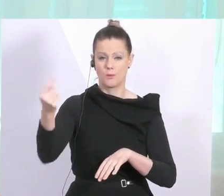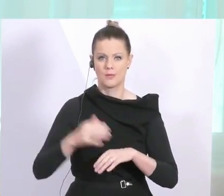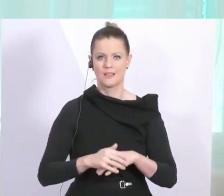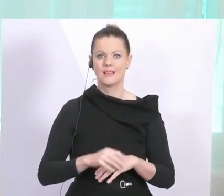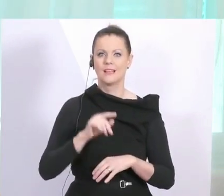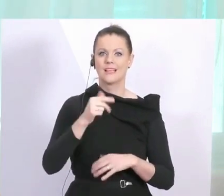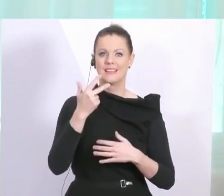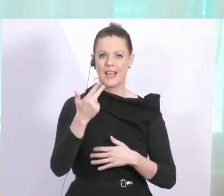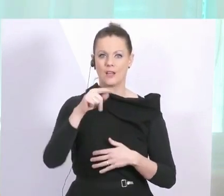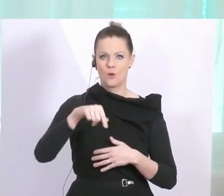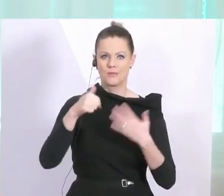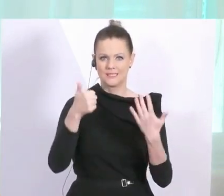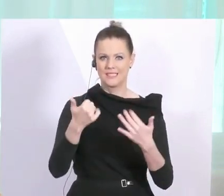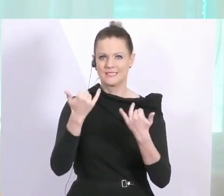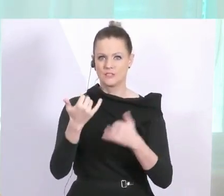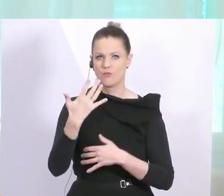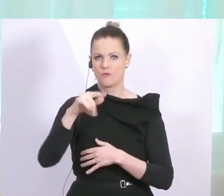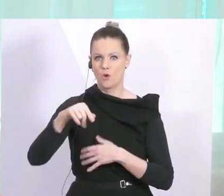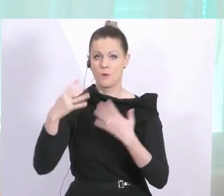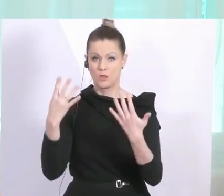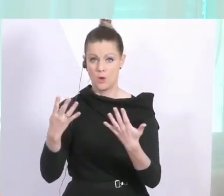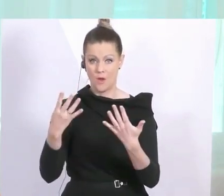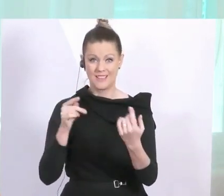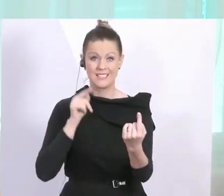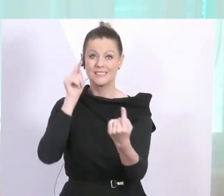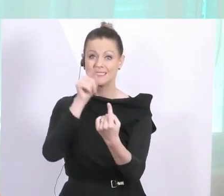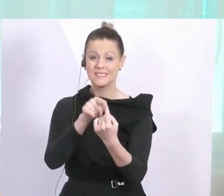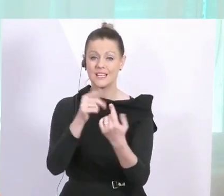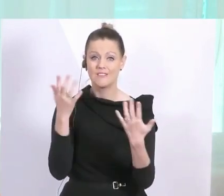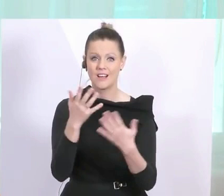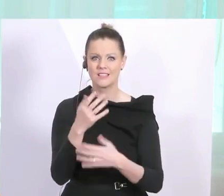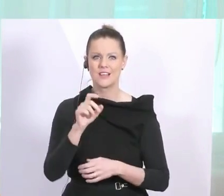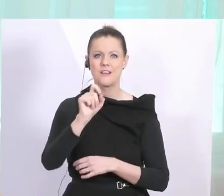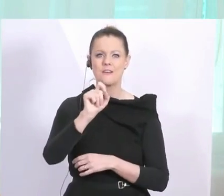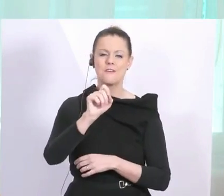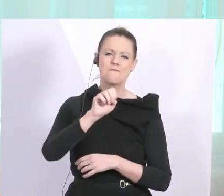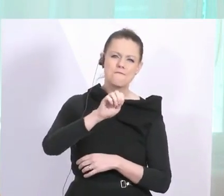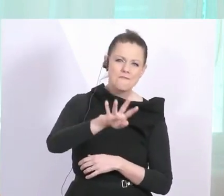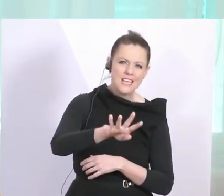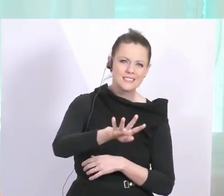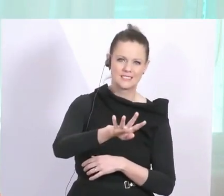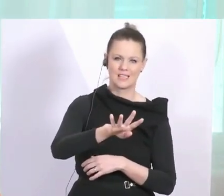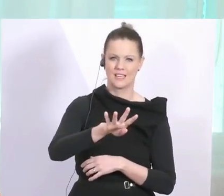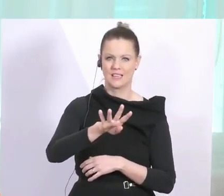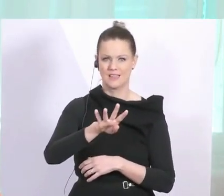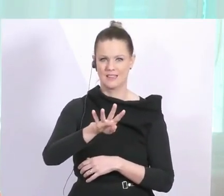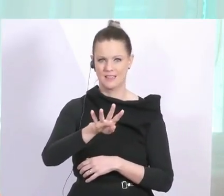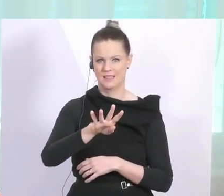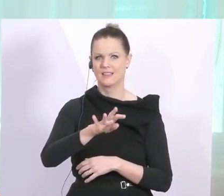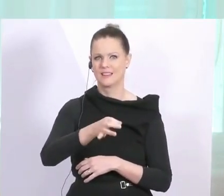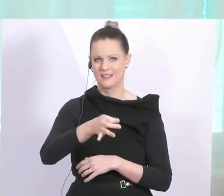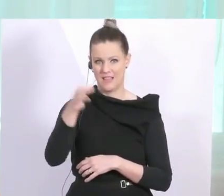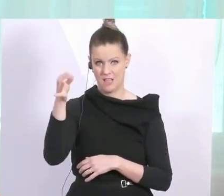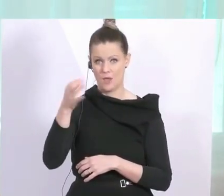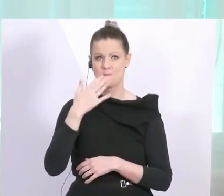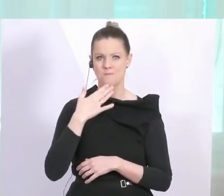,6, jetzt auf 5,9. Und in Wirklichkeit müssen wir in Größenordnungen von 14, wenn wir dieses r kleiner 1